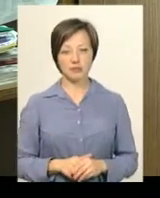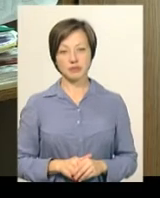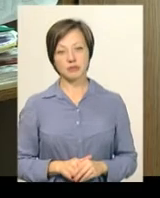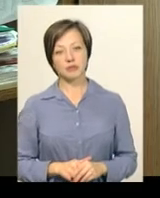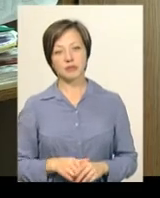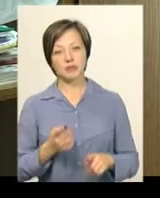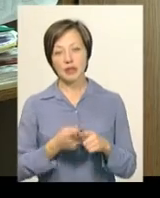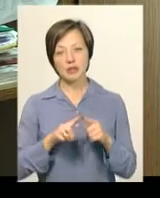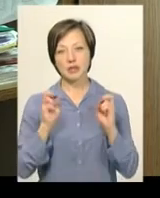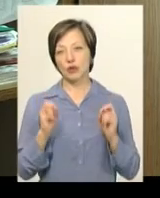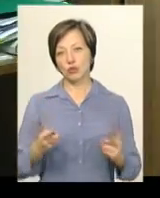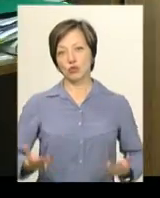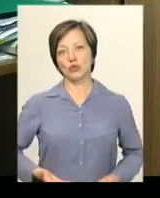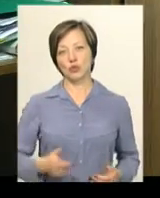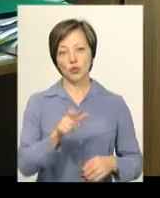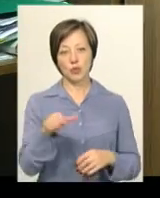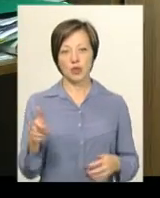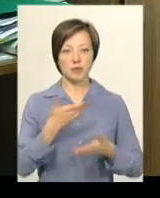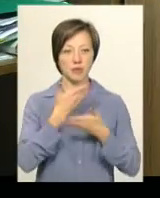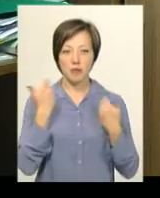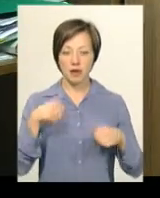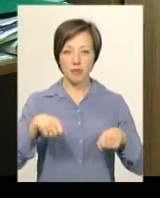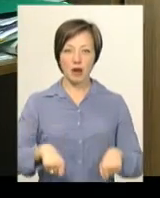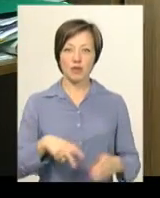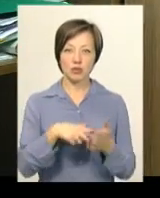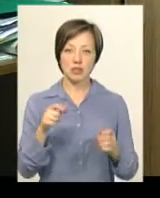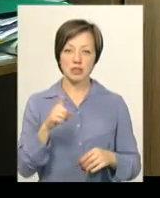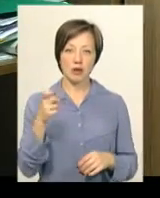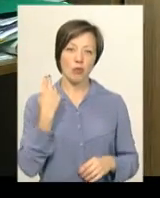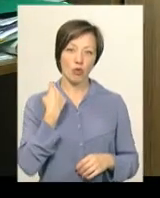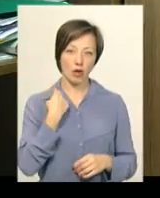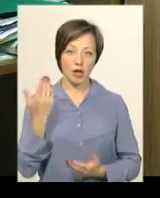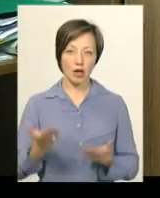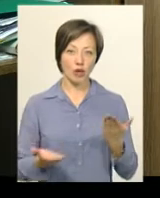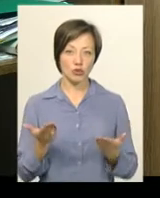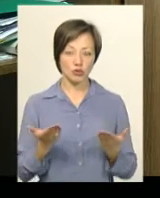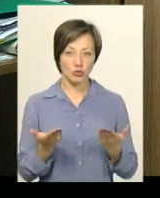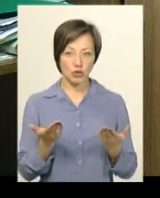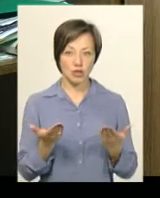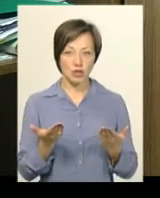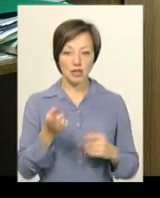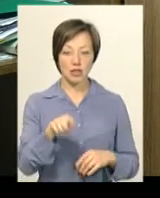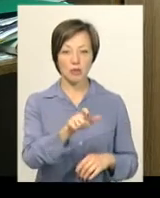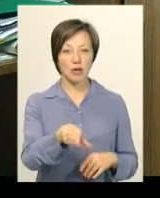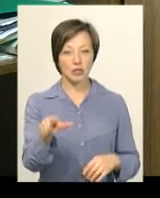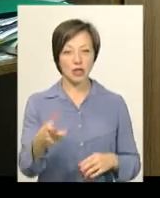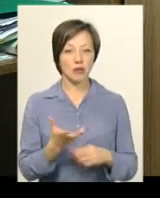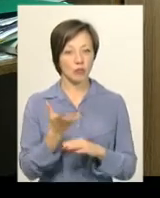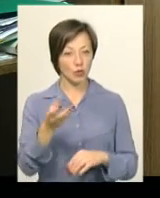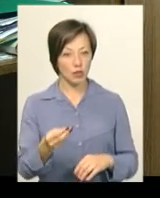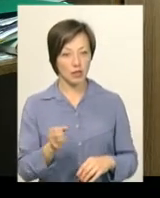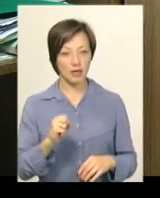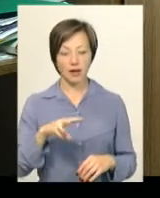Це загрожує життю людей. Ми не маємо права відключити за борги тих мешканців, які і платять,